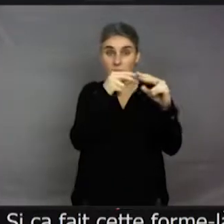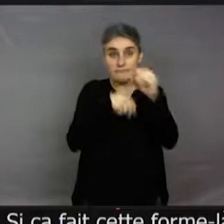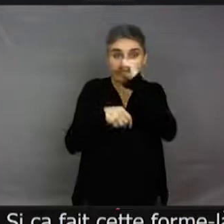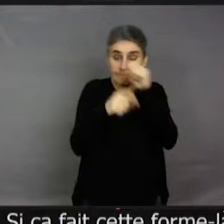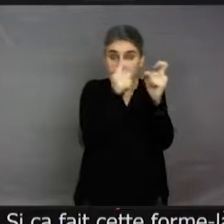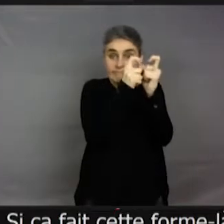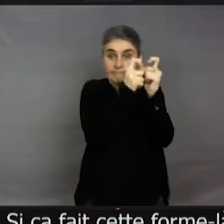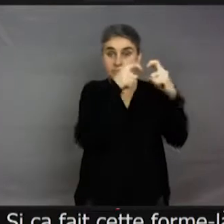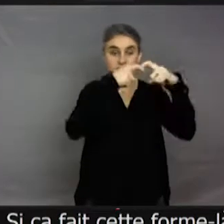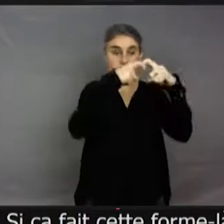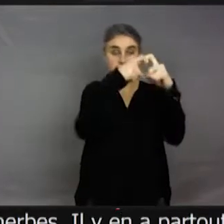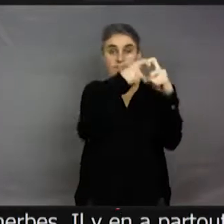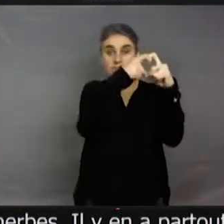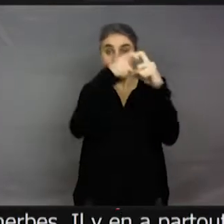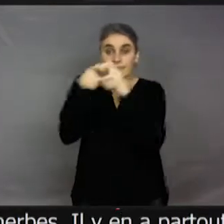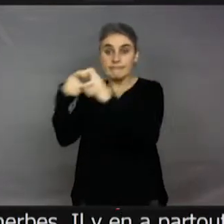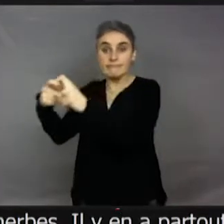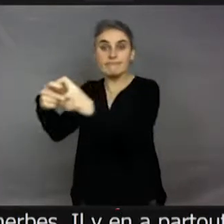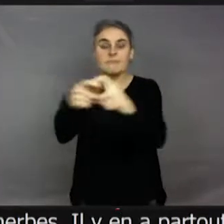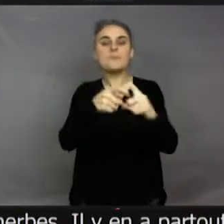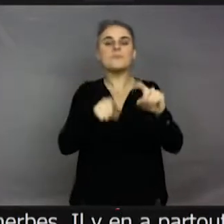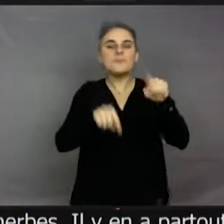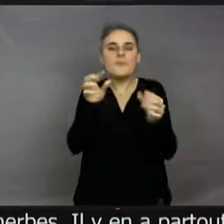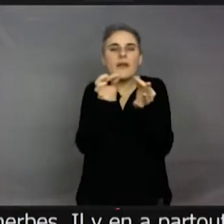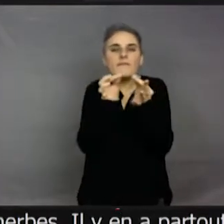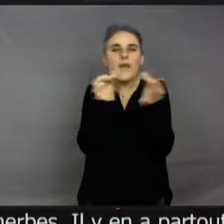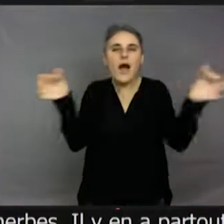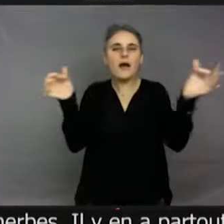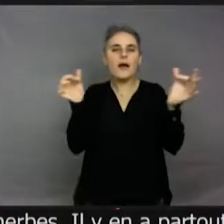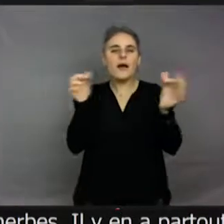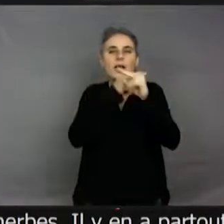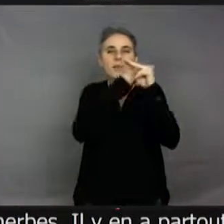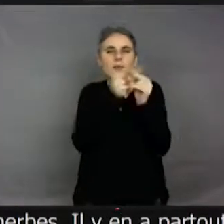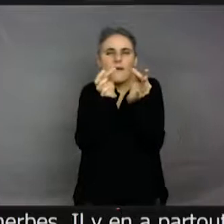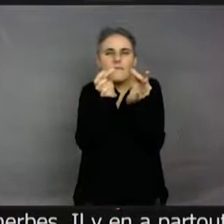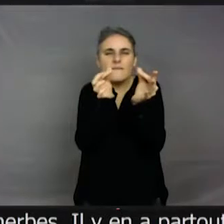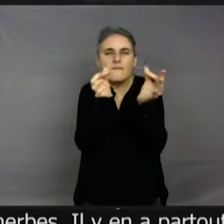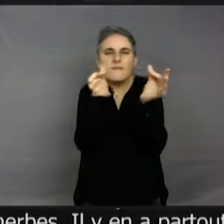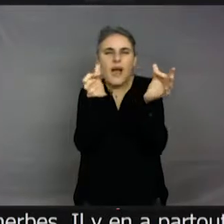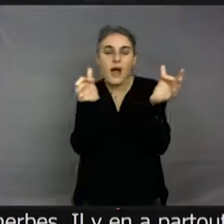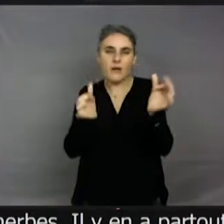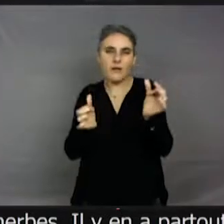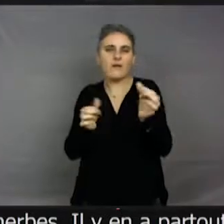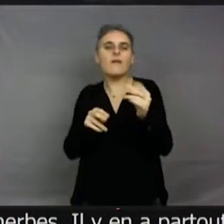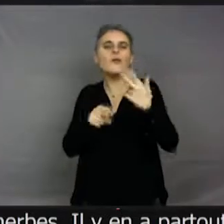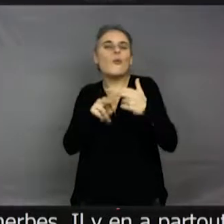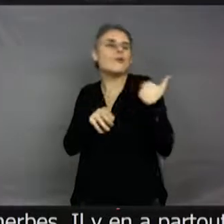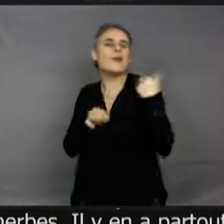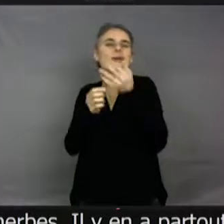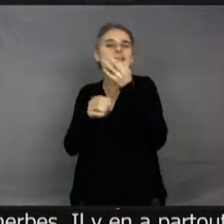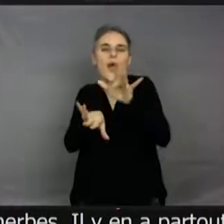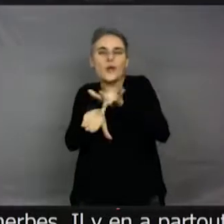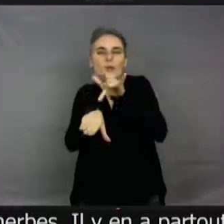ce sont des toutes petites libellules très fines, celles que j'appelais des demoiselles tout à l'heure,'on appelle des demoiselles, ça fait vraiment un cœur parfait avec nos critères.